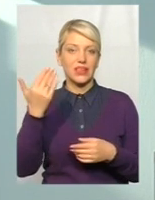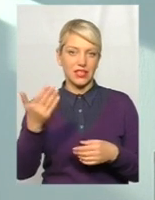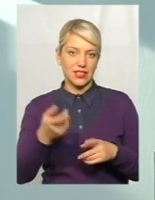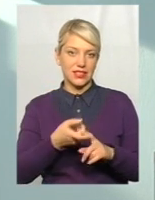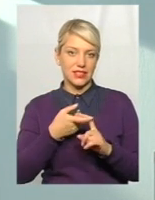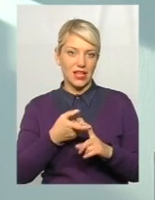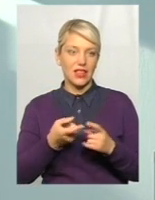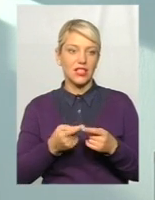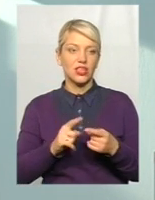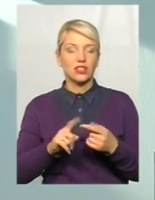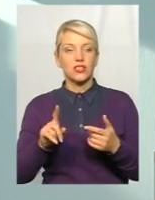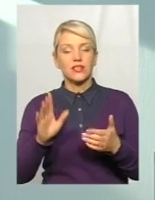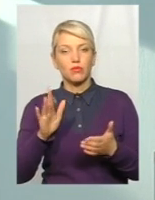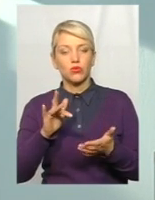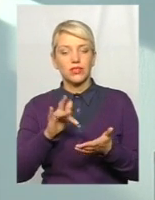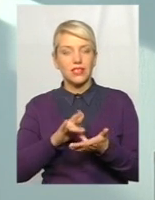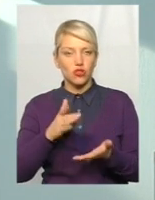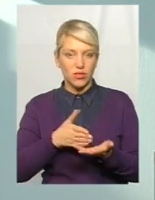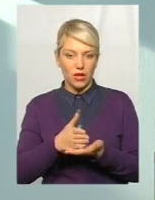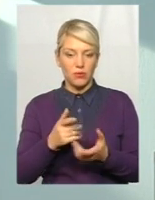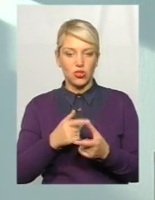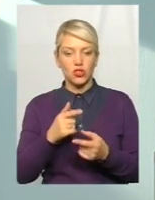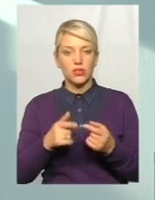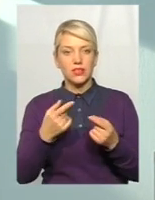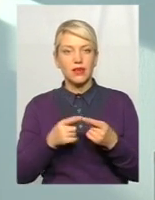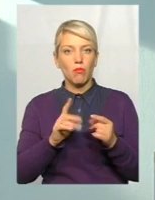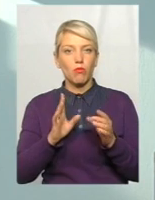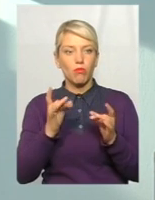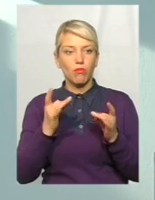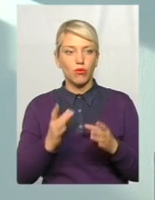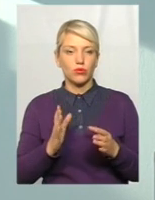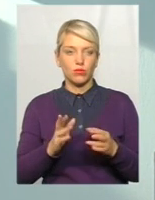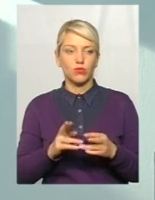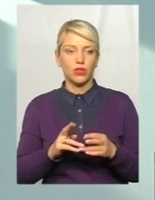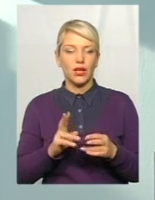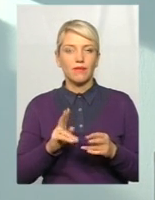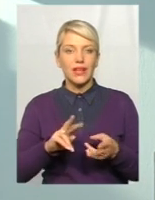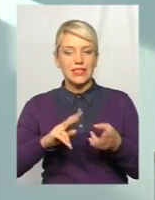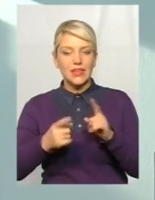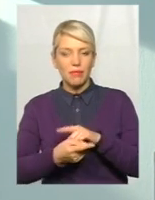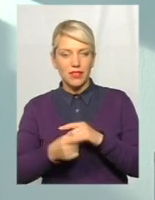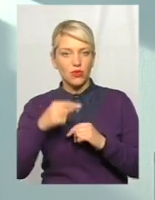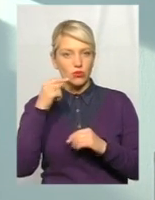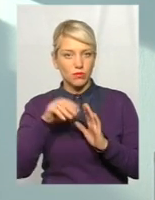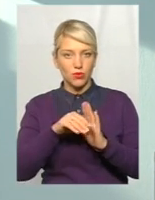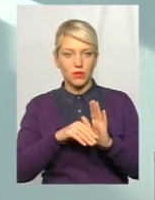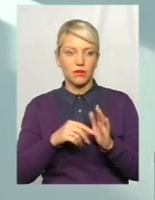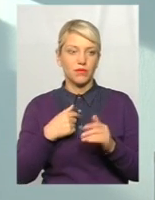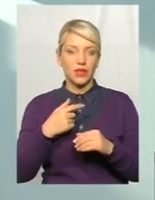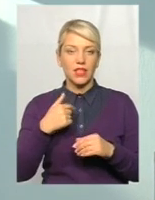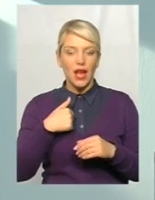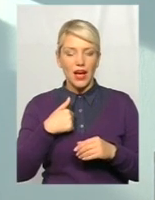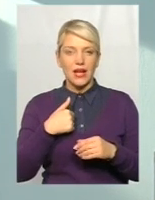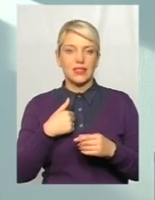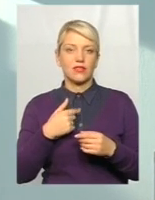буде просто, як зараз іде така тенденція, просто шукають аналог 1С, замінити, і хай буде те саме. Я застерігаю